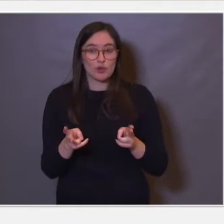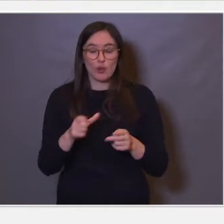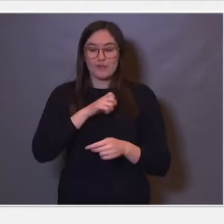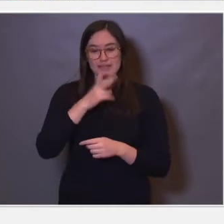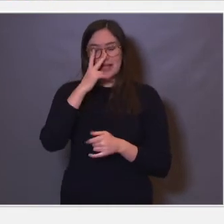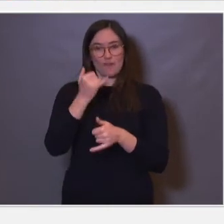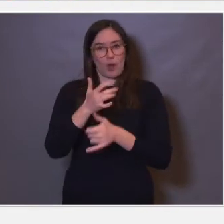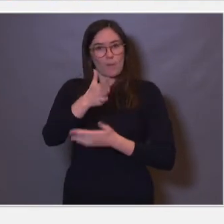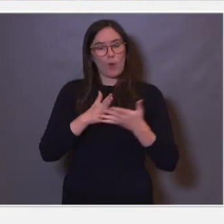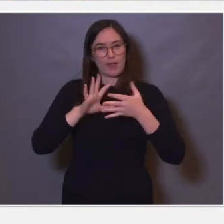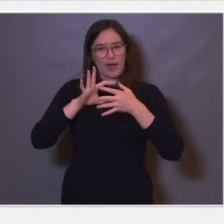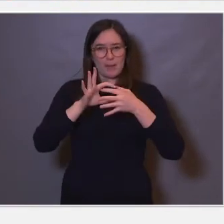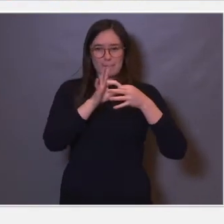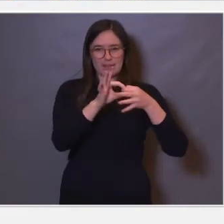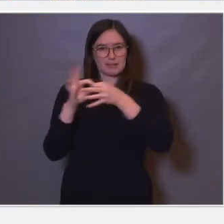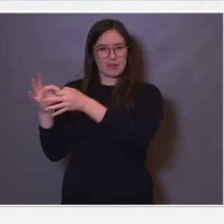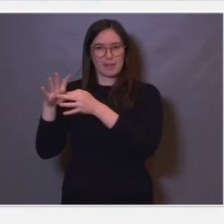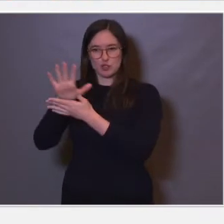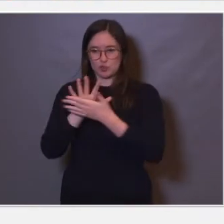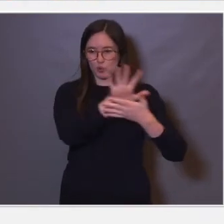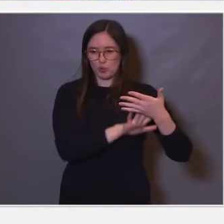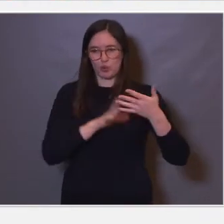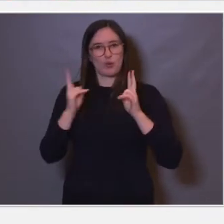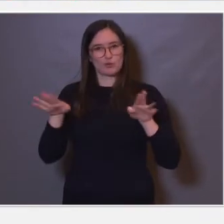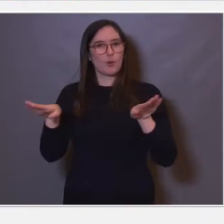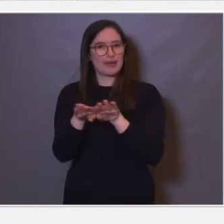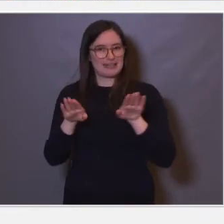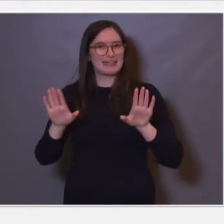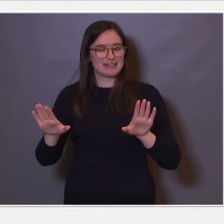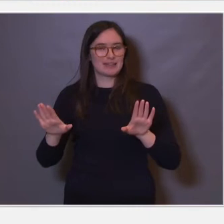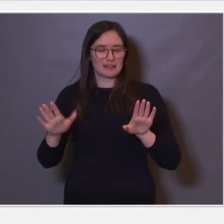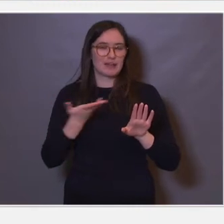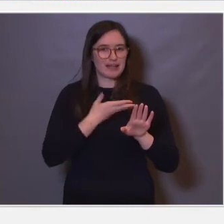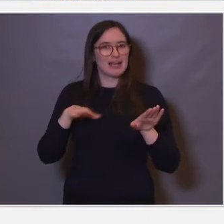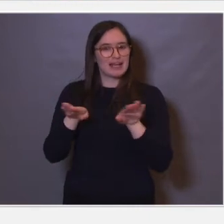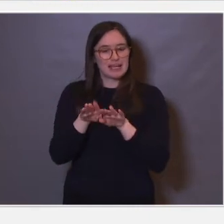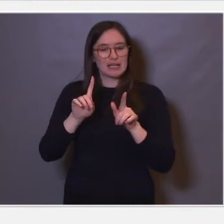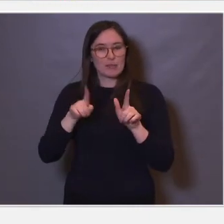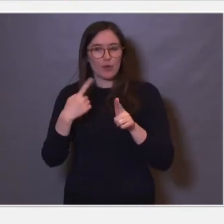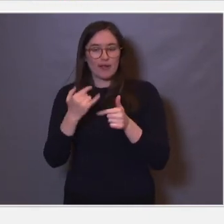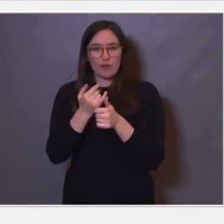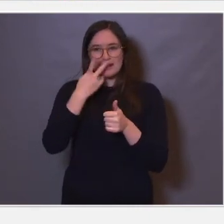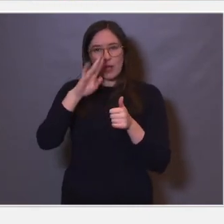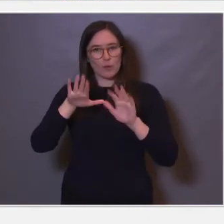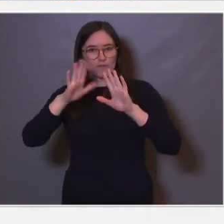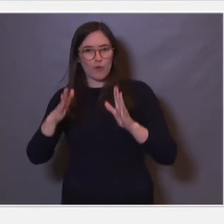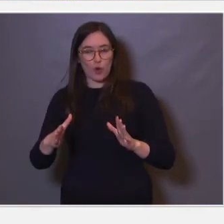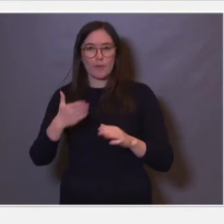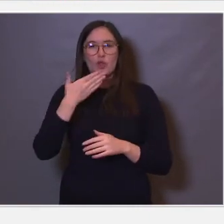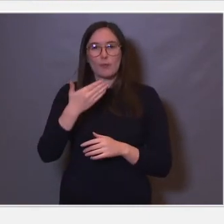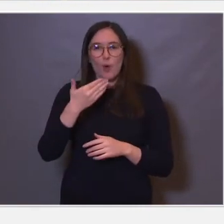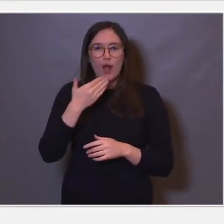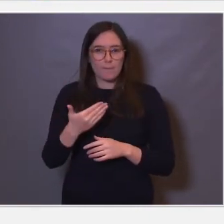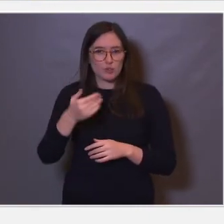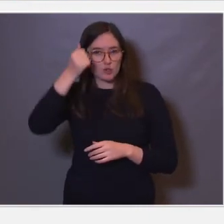sammen i strukturer, så ser man også at de strukturerne er veldig like. Både i utforming, her er denne hukommelsestrukturen, en hypokampus som var